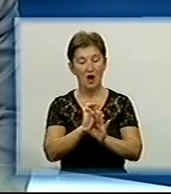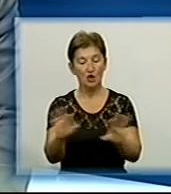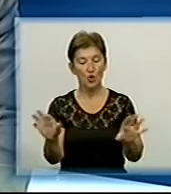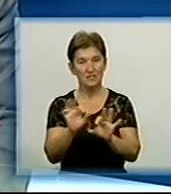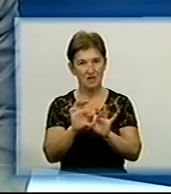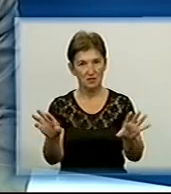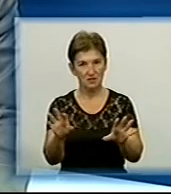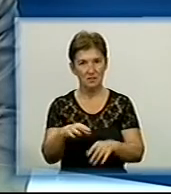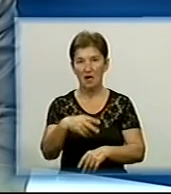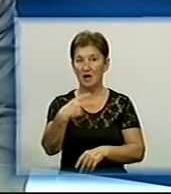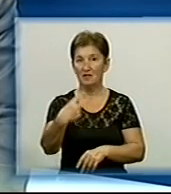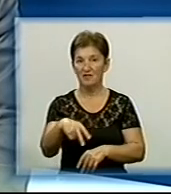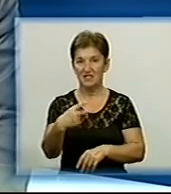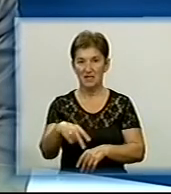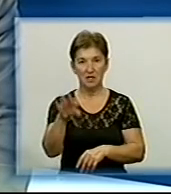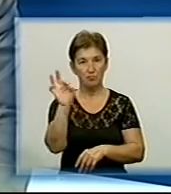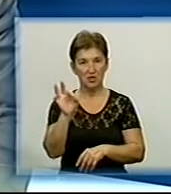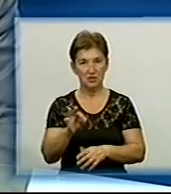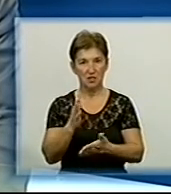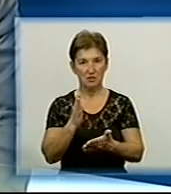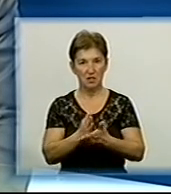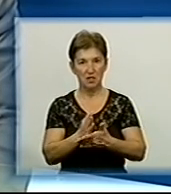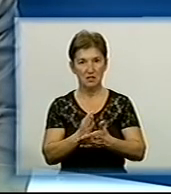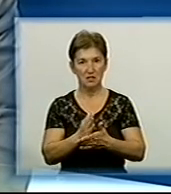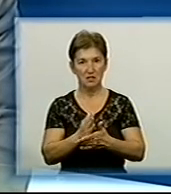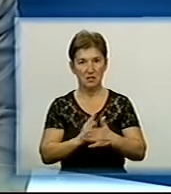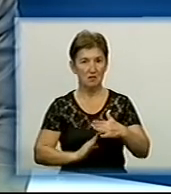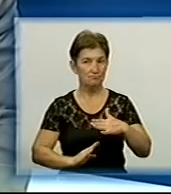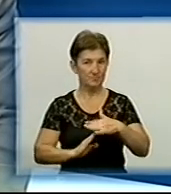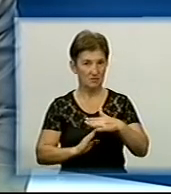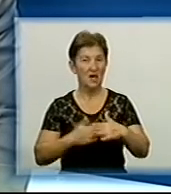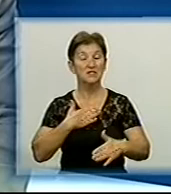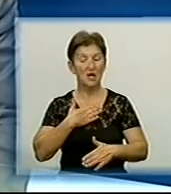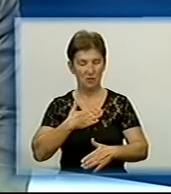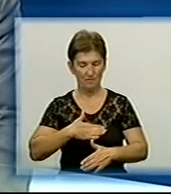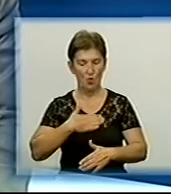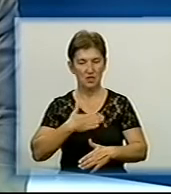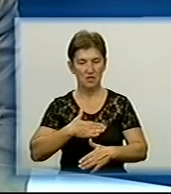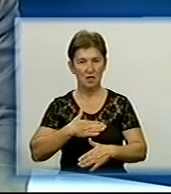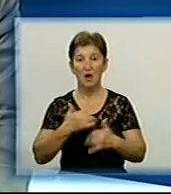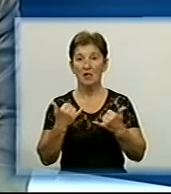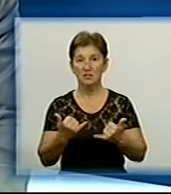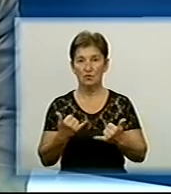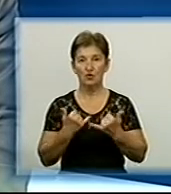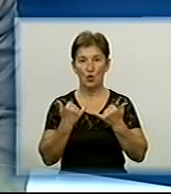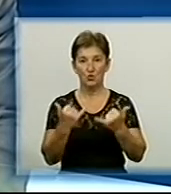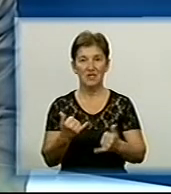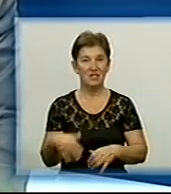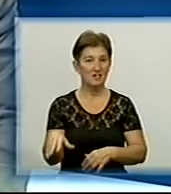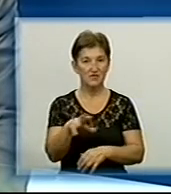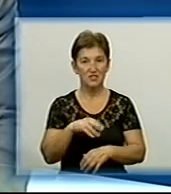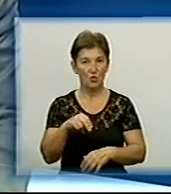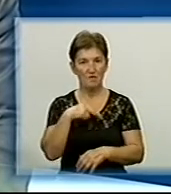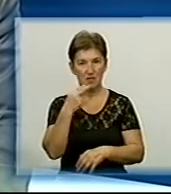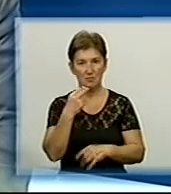Порядка 20% Імеє статус задоволений Ми уделили огромне внимание всім цим обращенням Ми